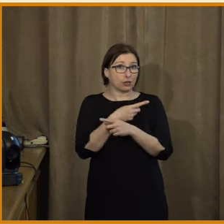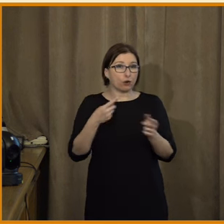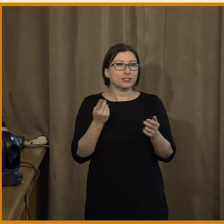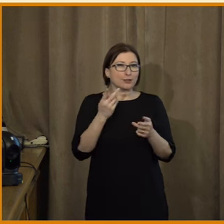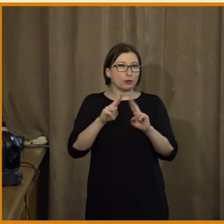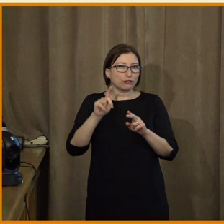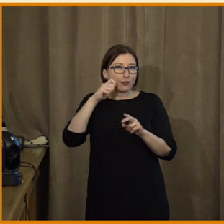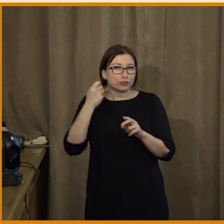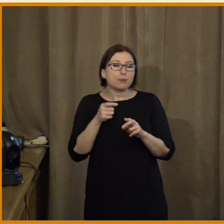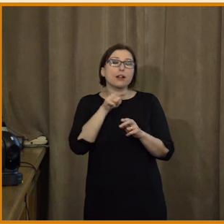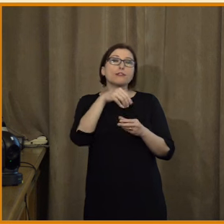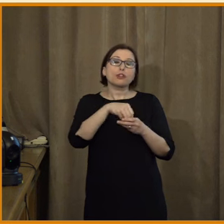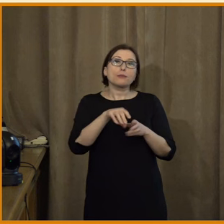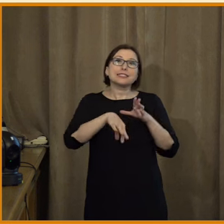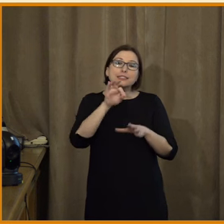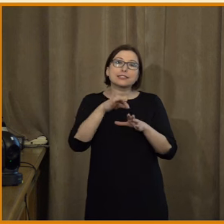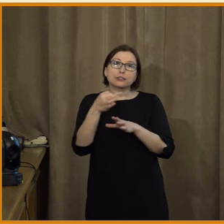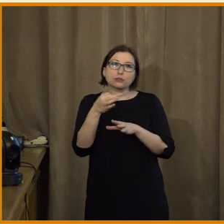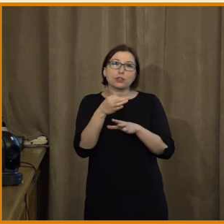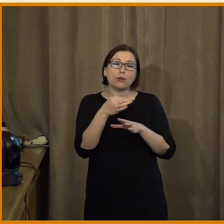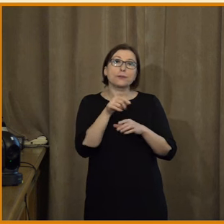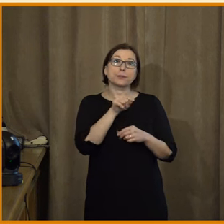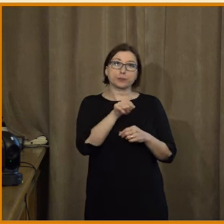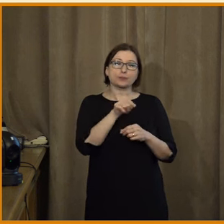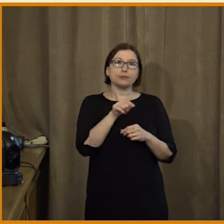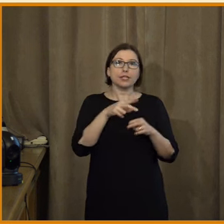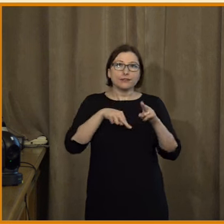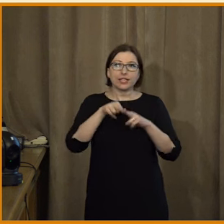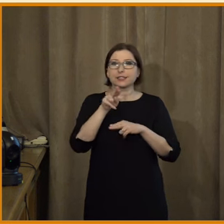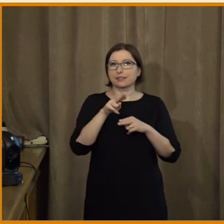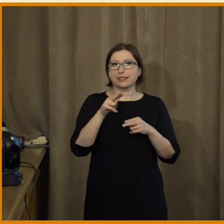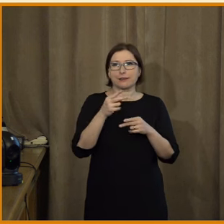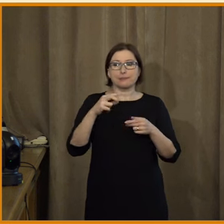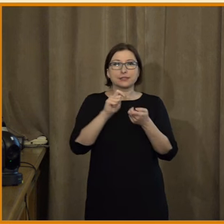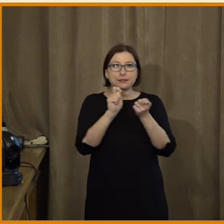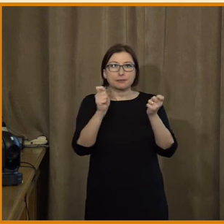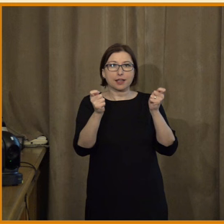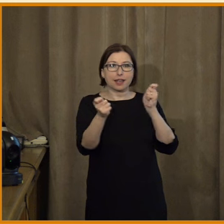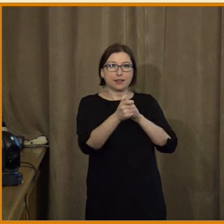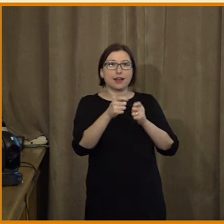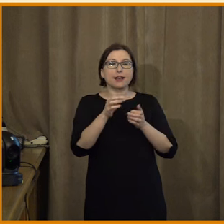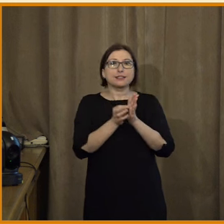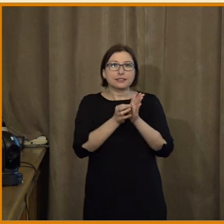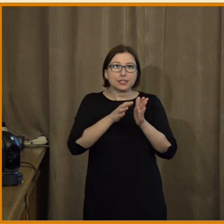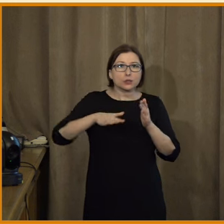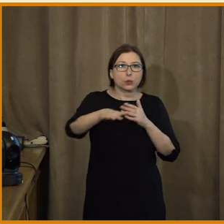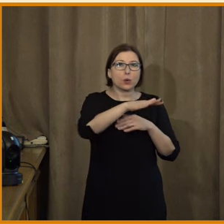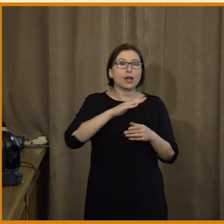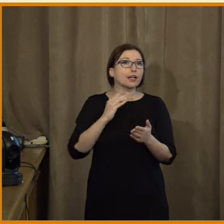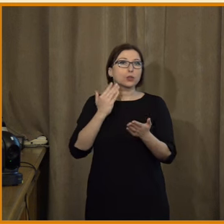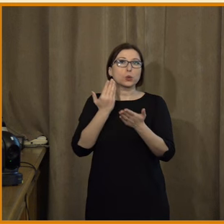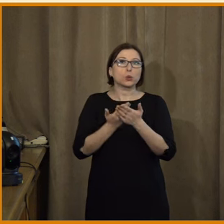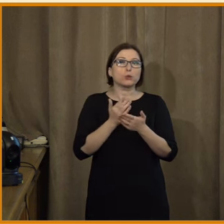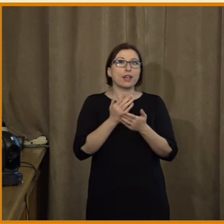postřeli, tak nám vyplynulo, že hlavním teda tím, tou proměnou, kterou můžeme vysvětlit, důvěru